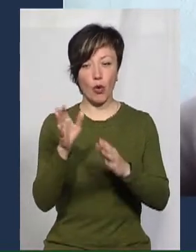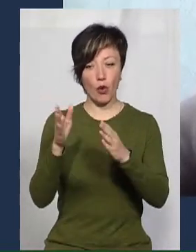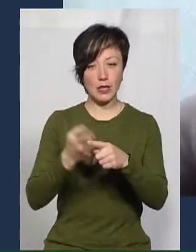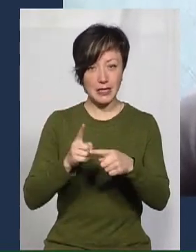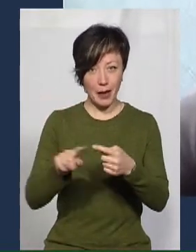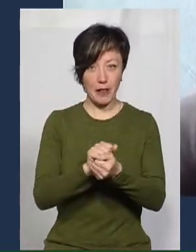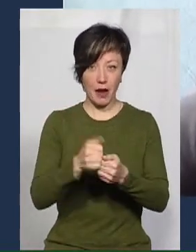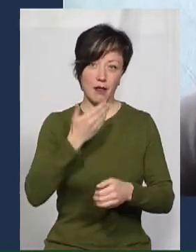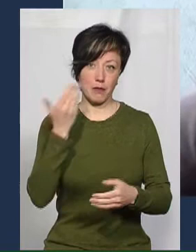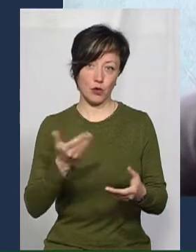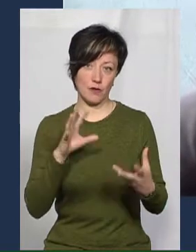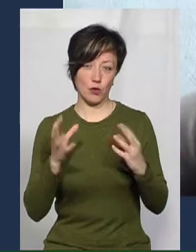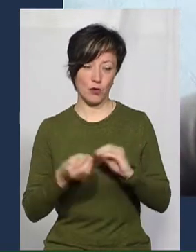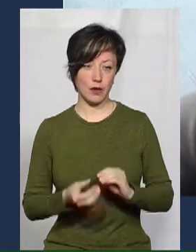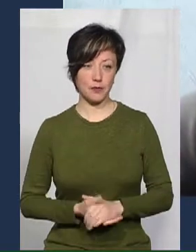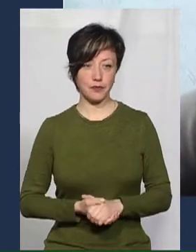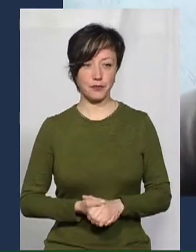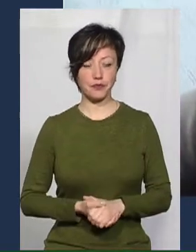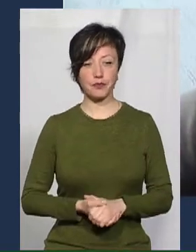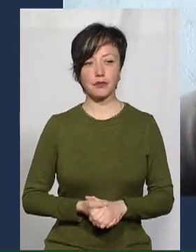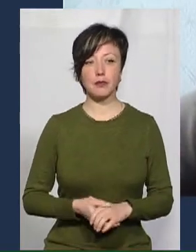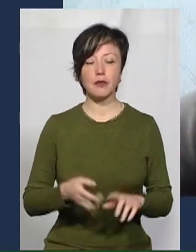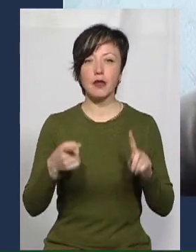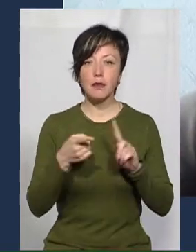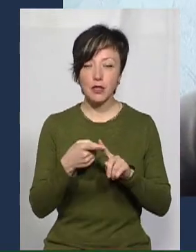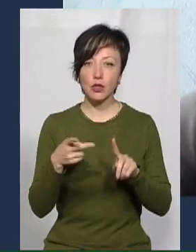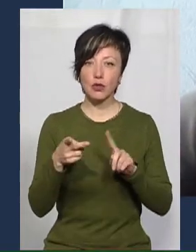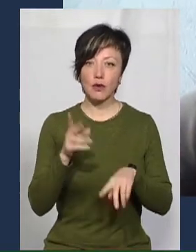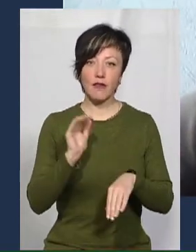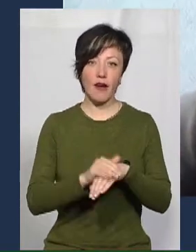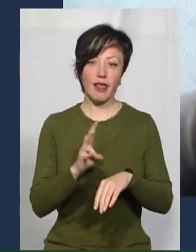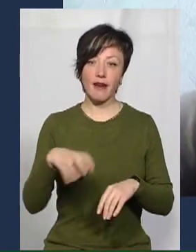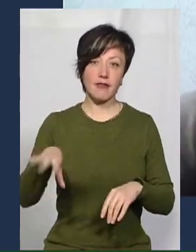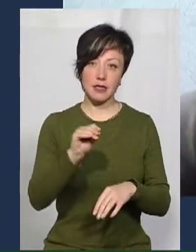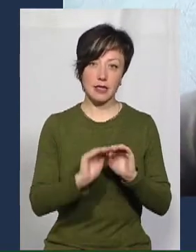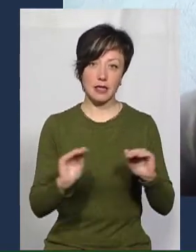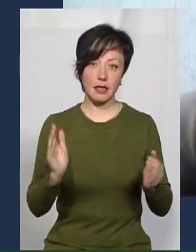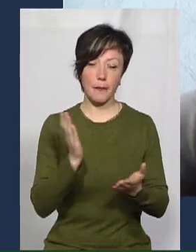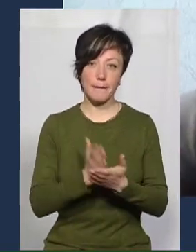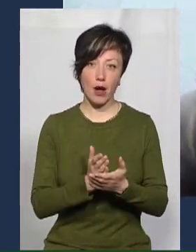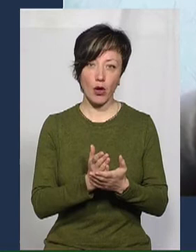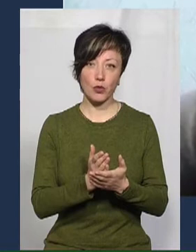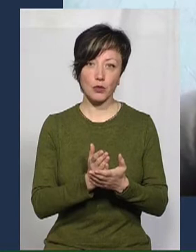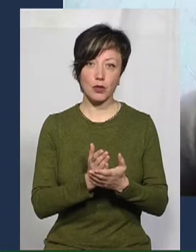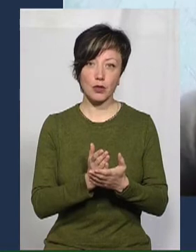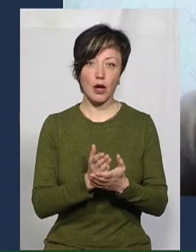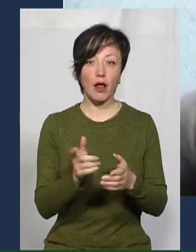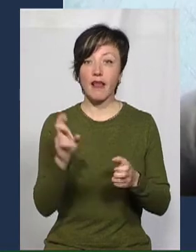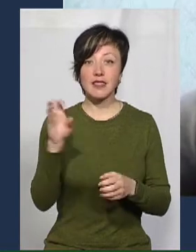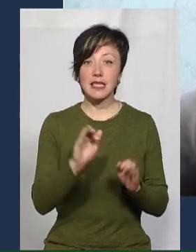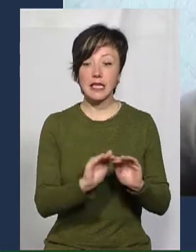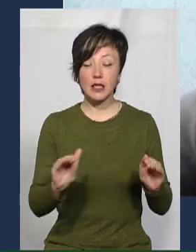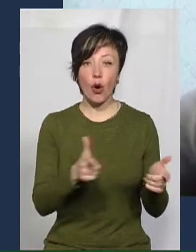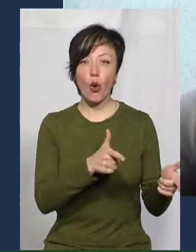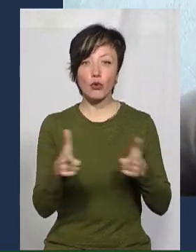відзвітувати. Це перший факт. Другий факт – не всі діти готові до цього